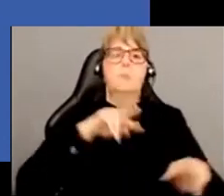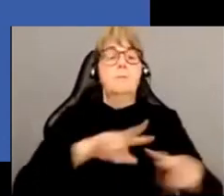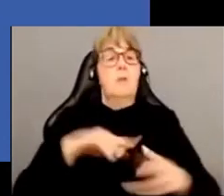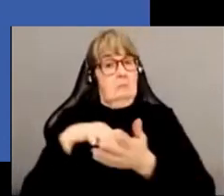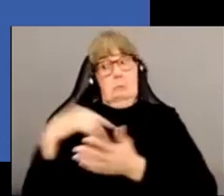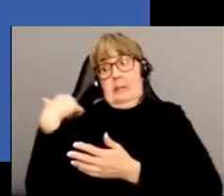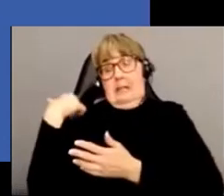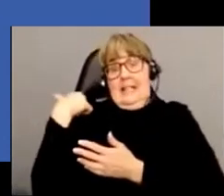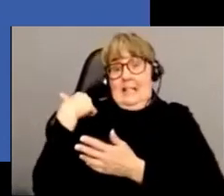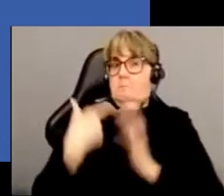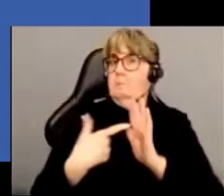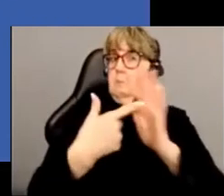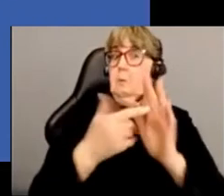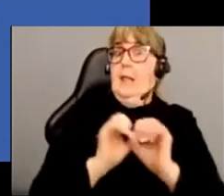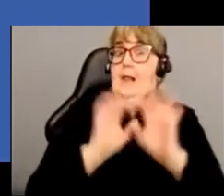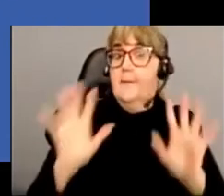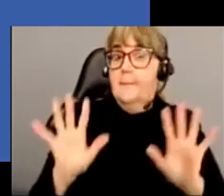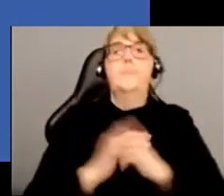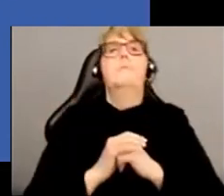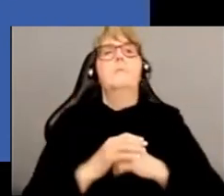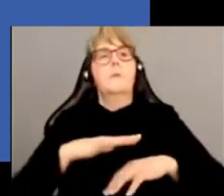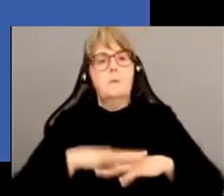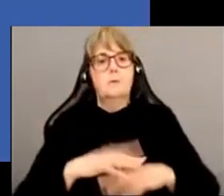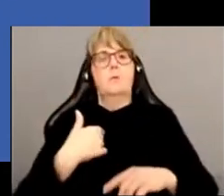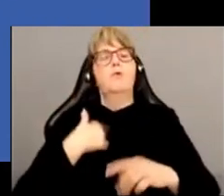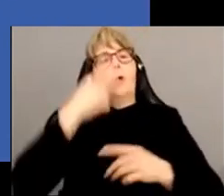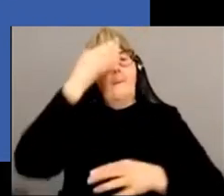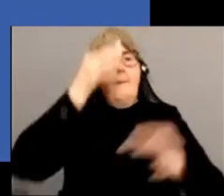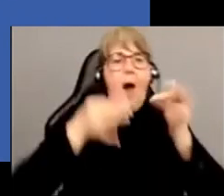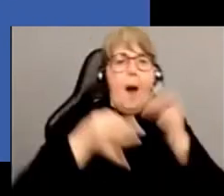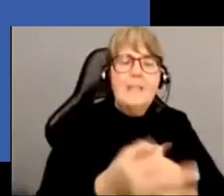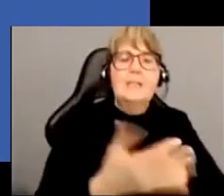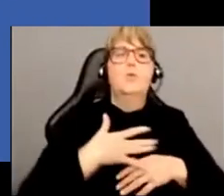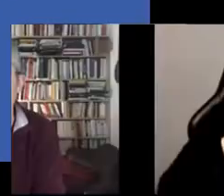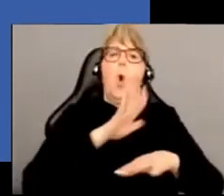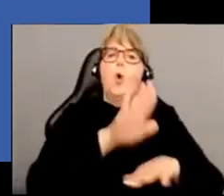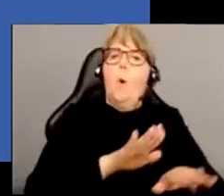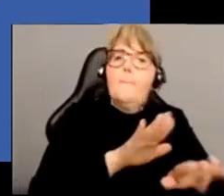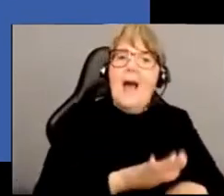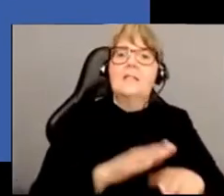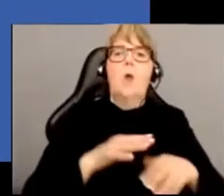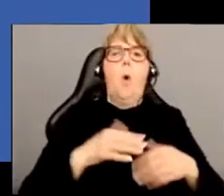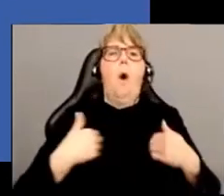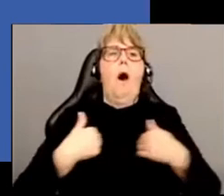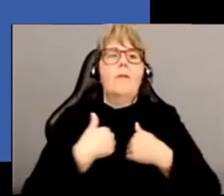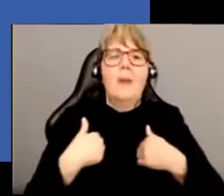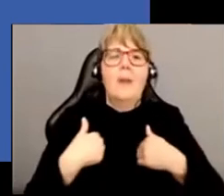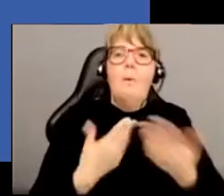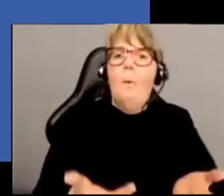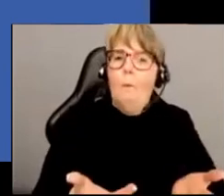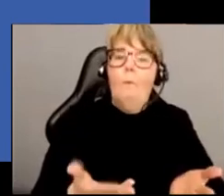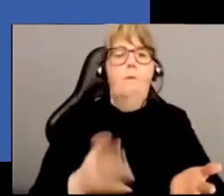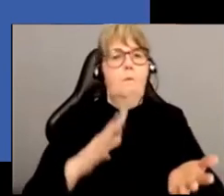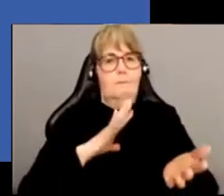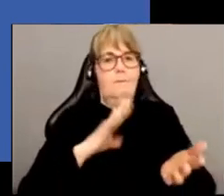récentes justement sur les mécanismes empathiques ou bien la compassion éprouvée envers les animaux. Et bien,